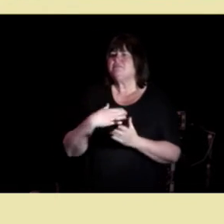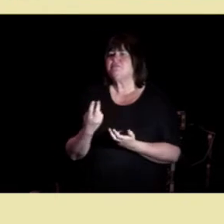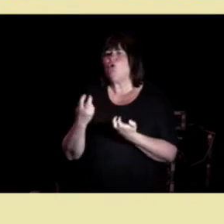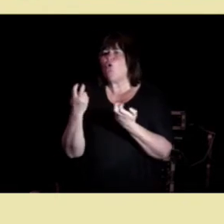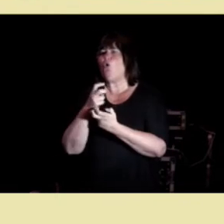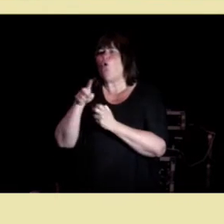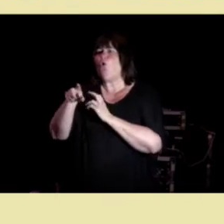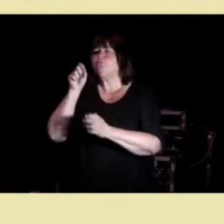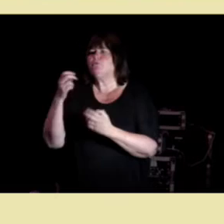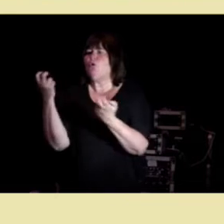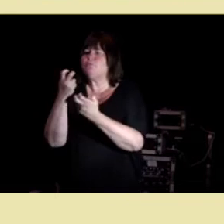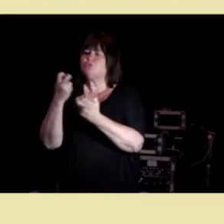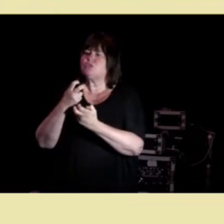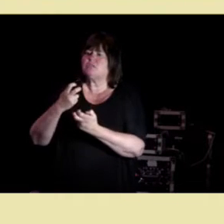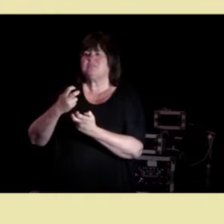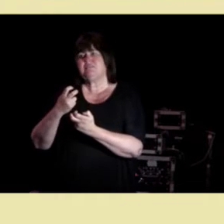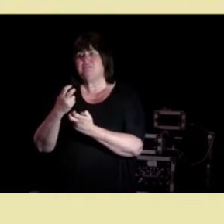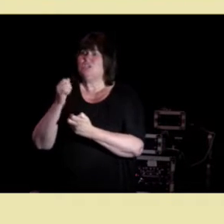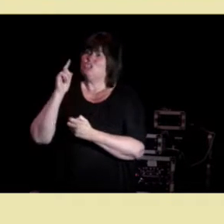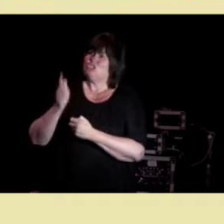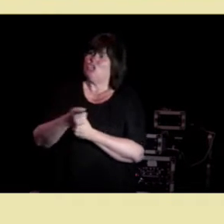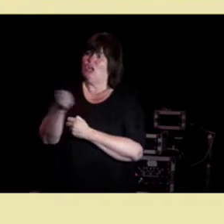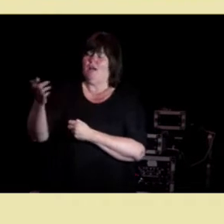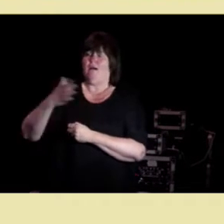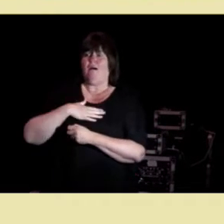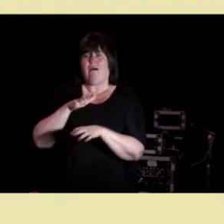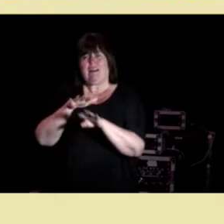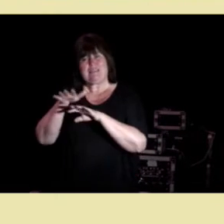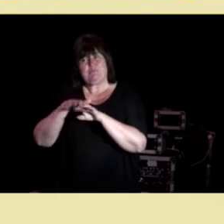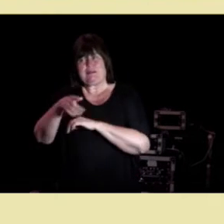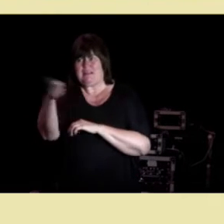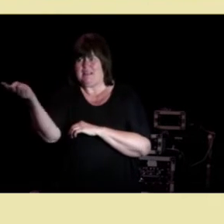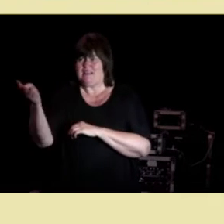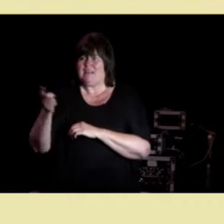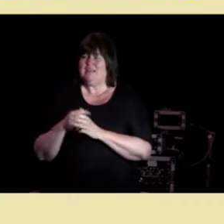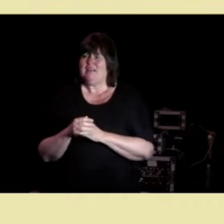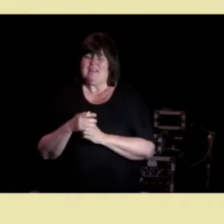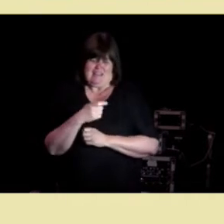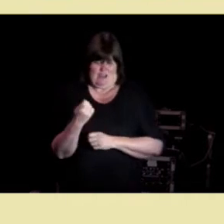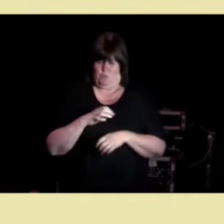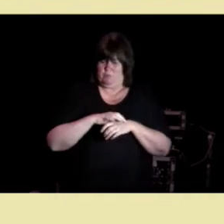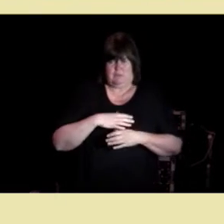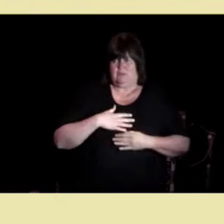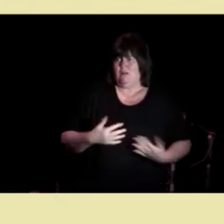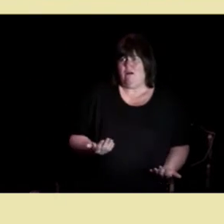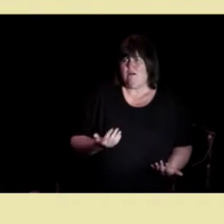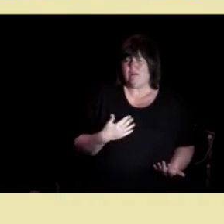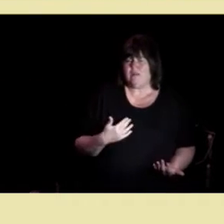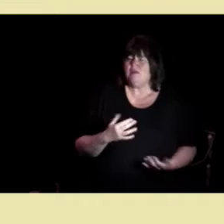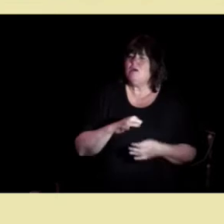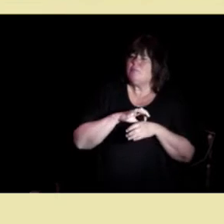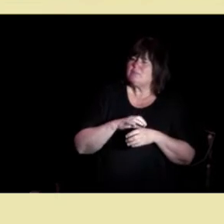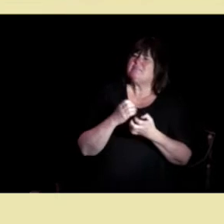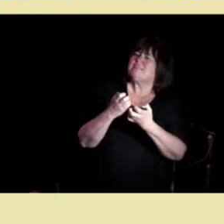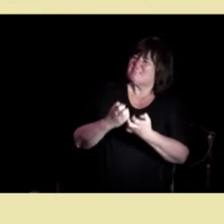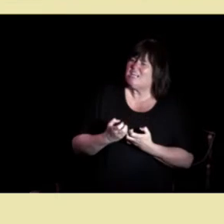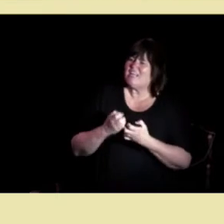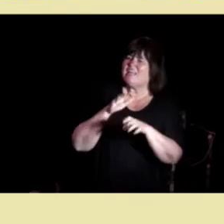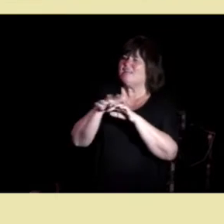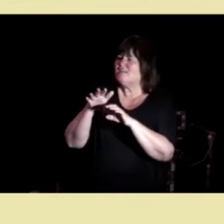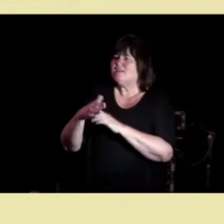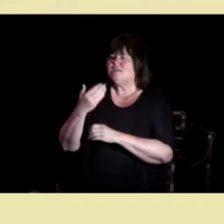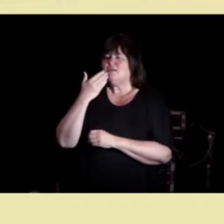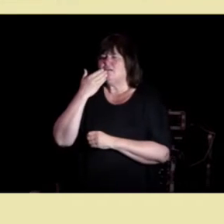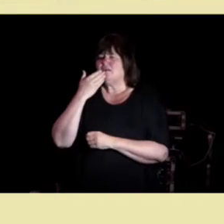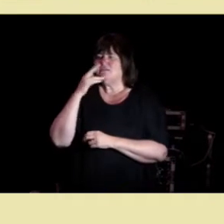eksperter vesene har noe som pasienten ikke har og som pasienten trenger pasienten trenger en god